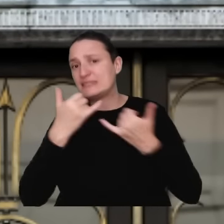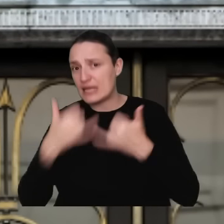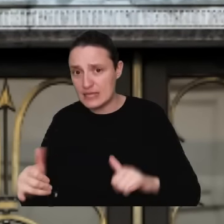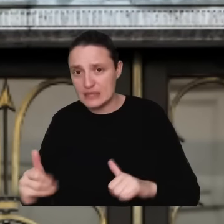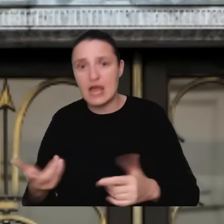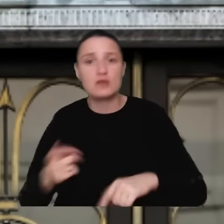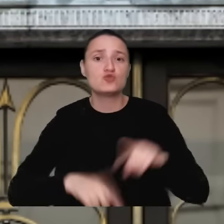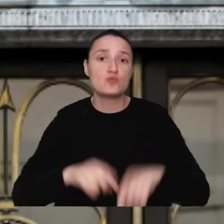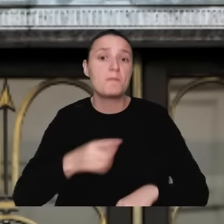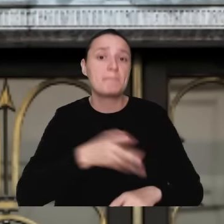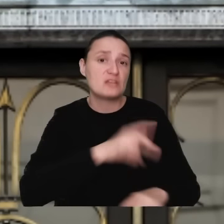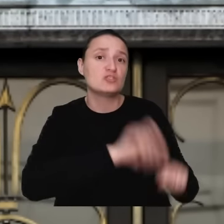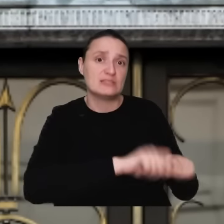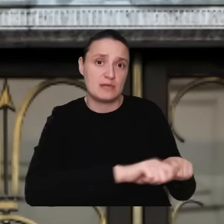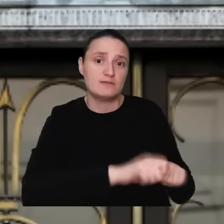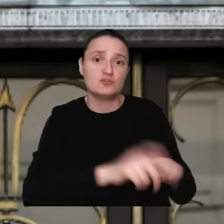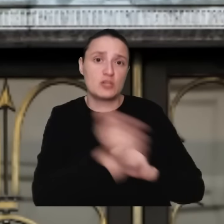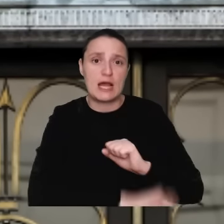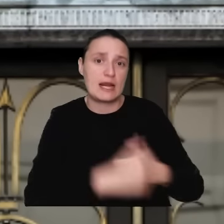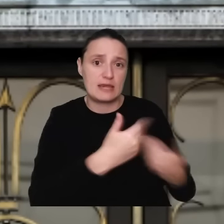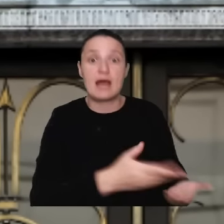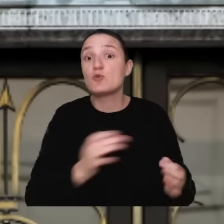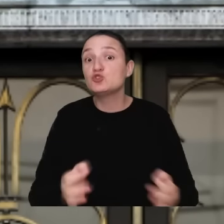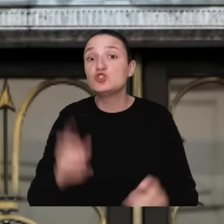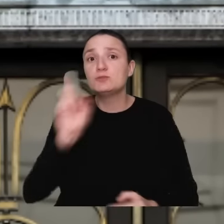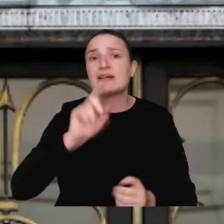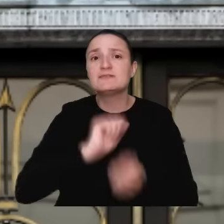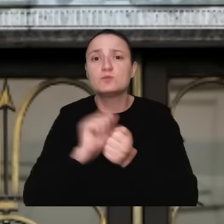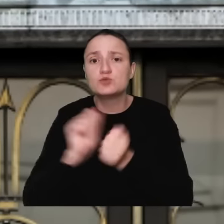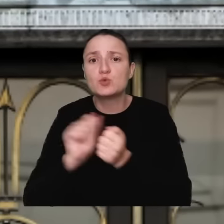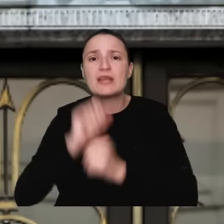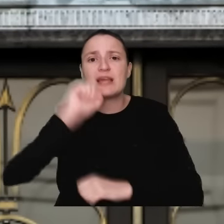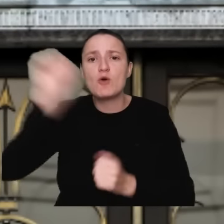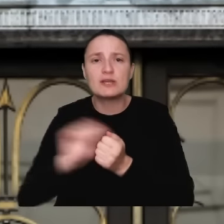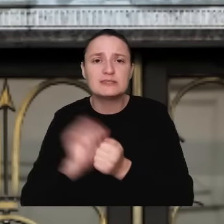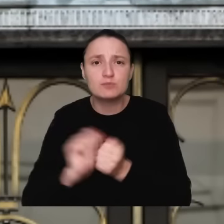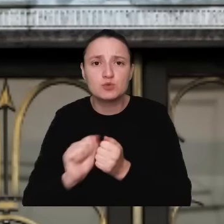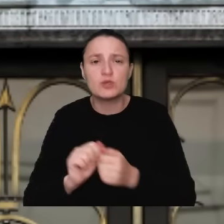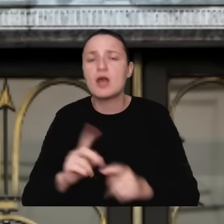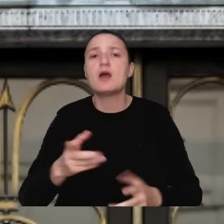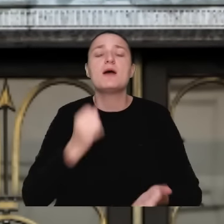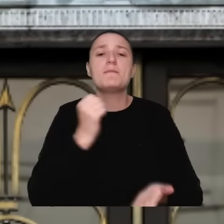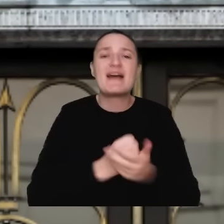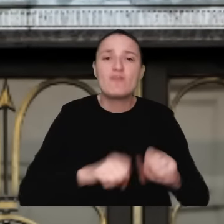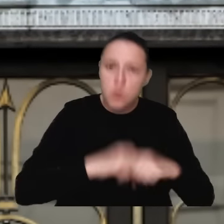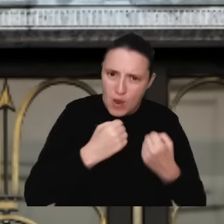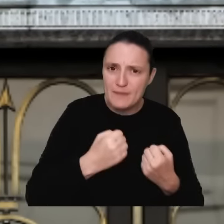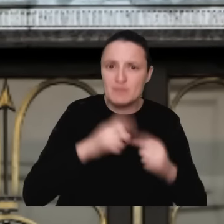rozliczy to, bo to, co dzisiaj się dzieje, to jest psucie państwa, to jest psucie naszej demokracji, to jest łamanie rzeczywiste